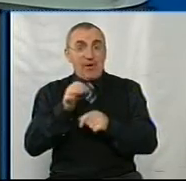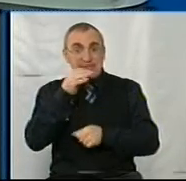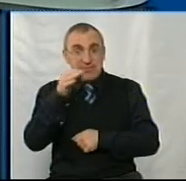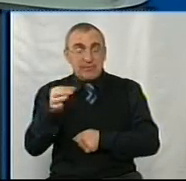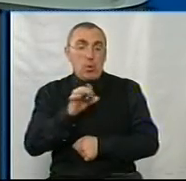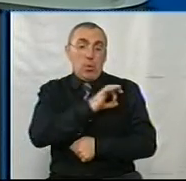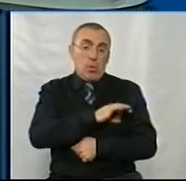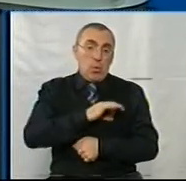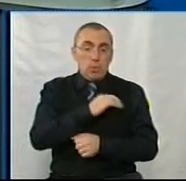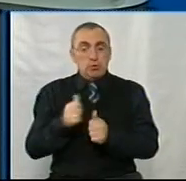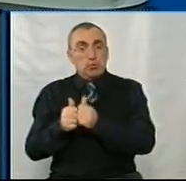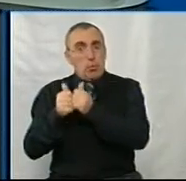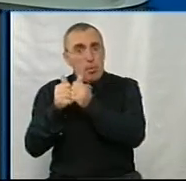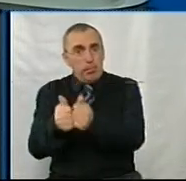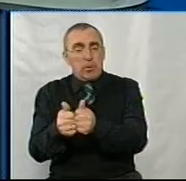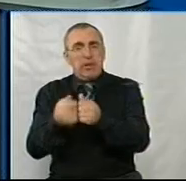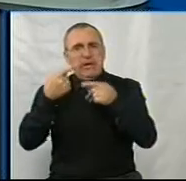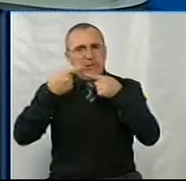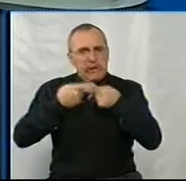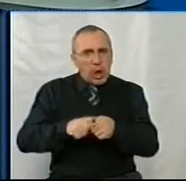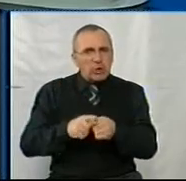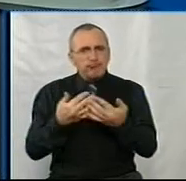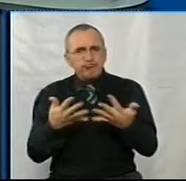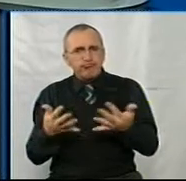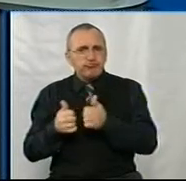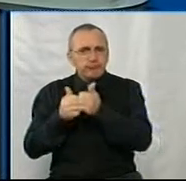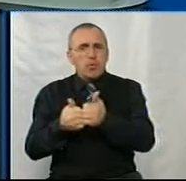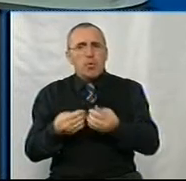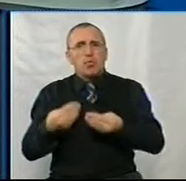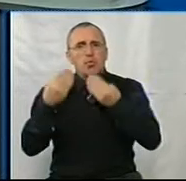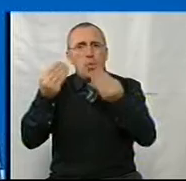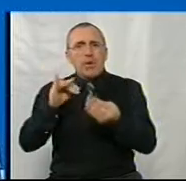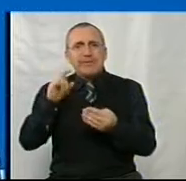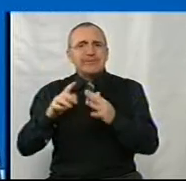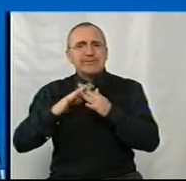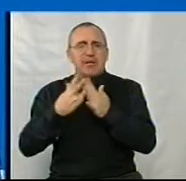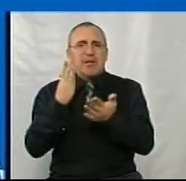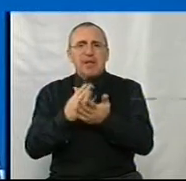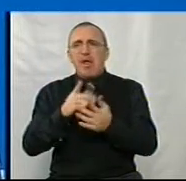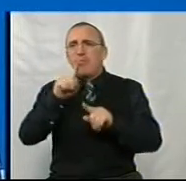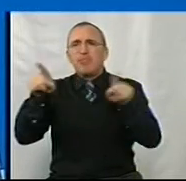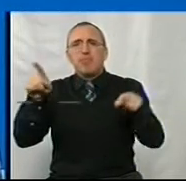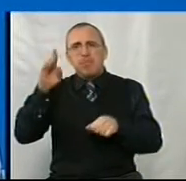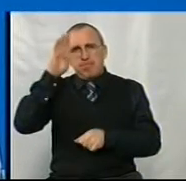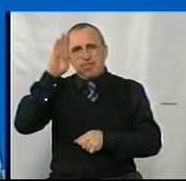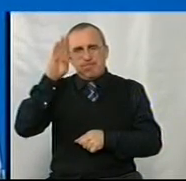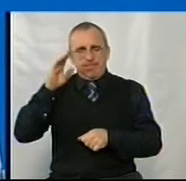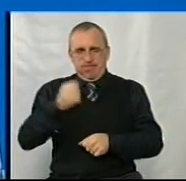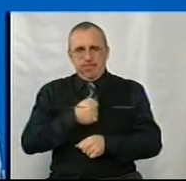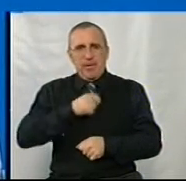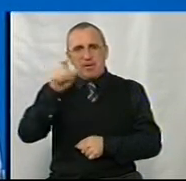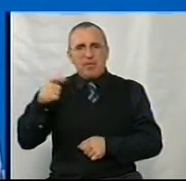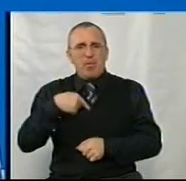юридичний супровід, технічний теж, щоб доставити там села, бо є багато бійців, які поранені, вони